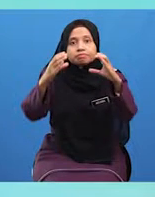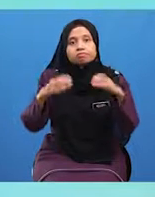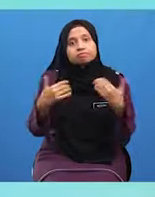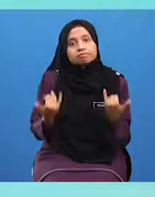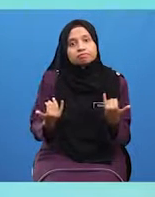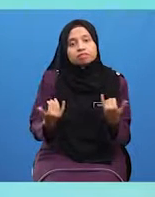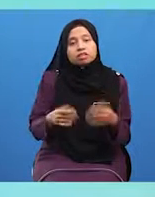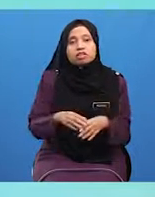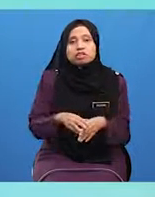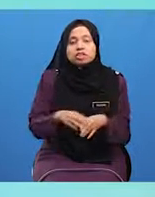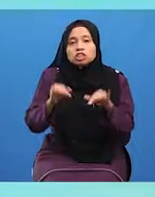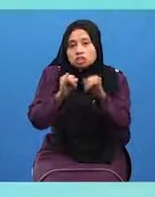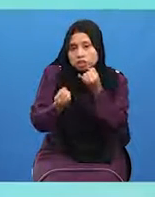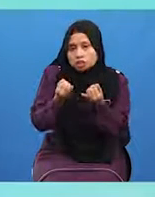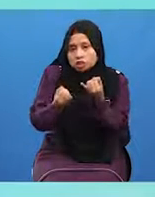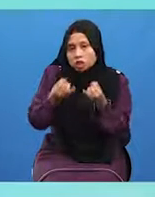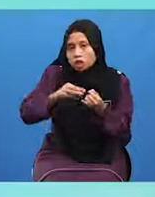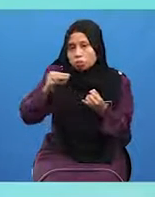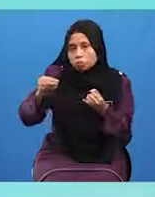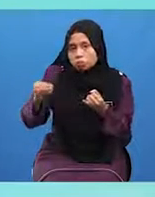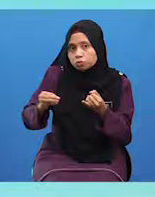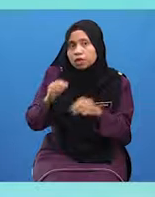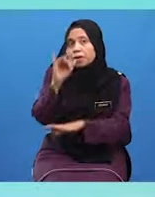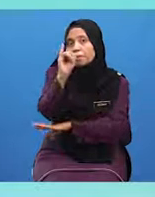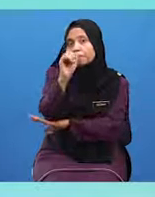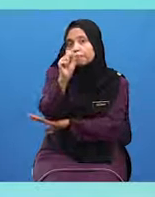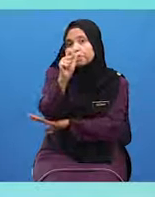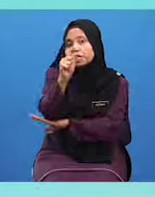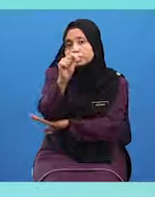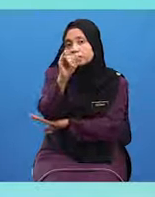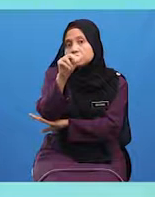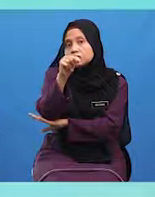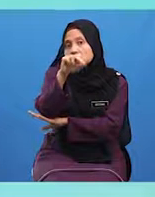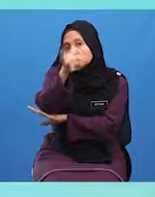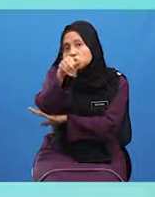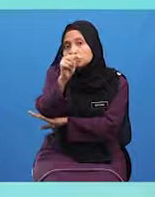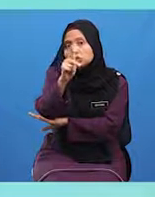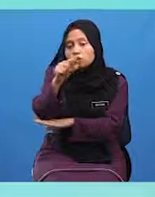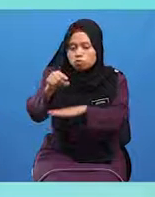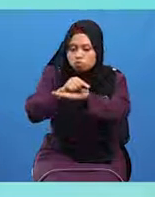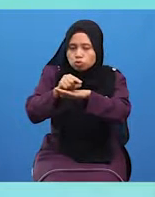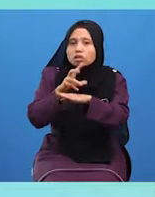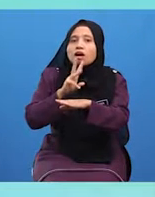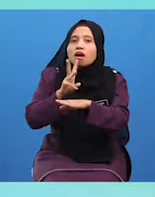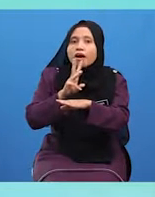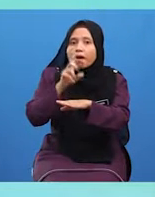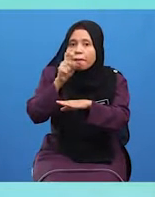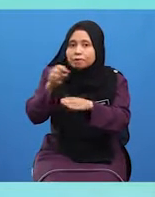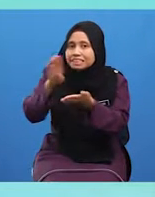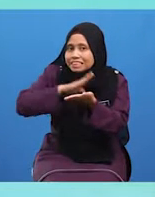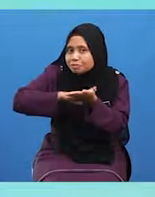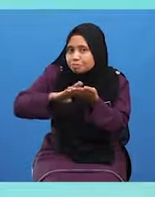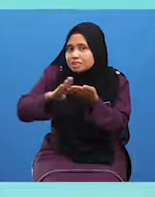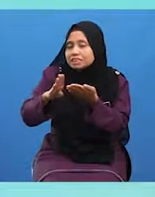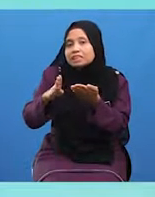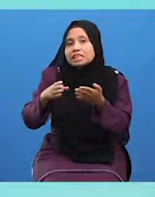Jika murid-murid beristinjak Dengan menggunakan air Murid-murid hendaklah membersihkan